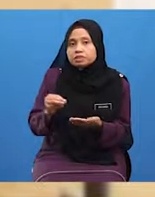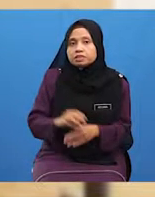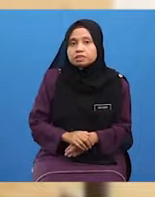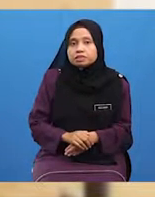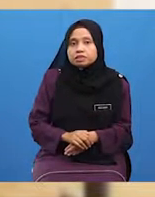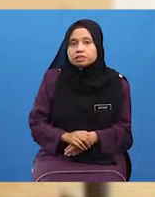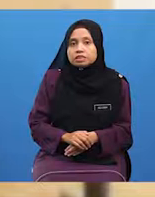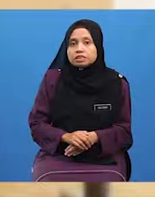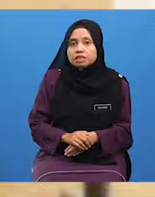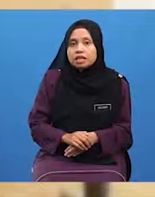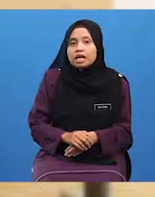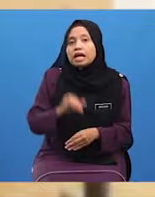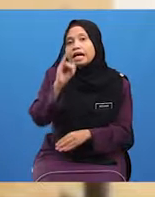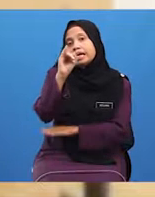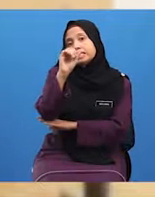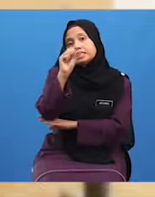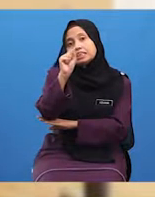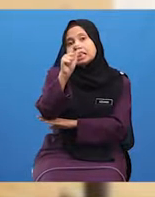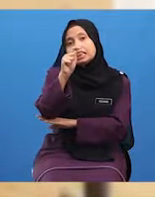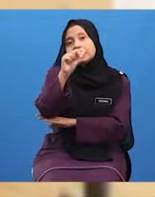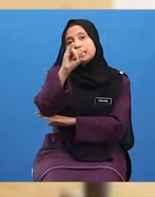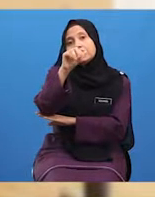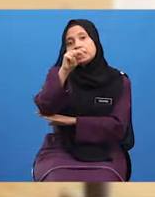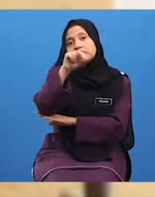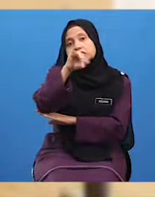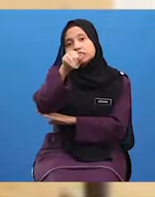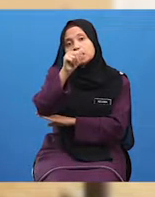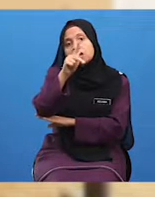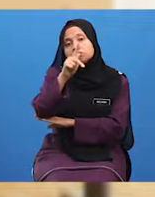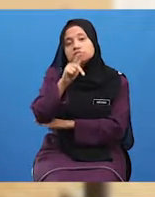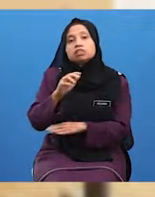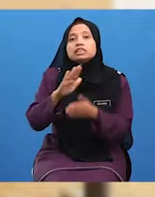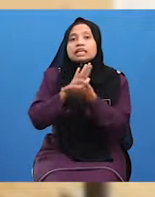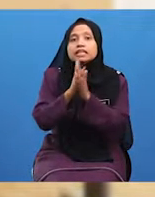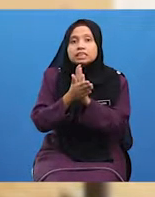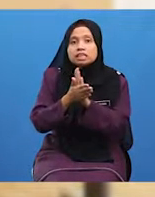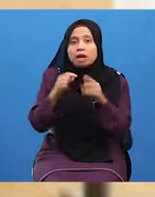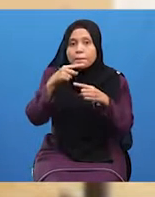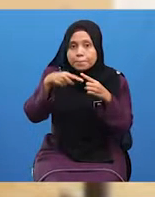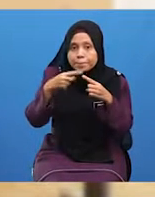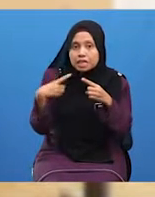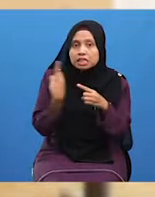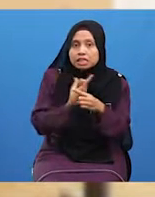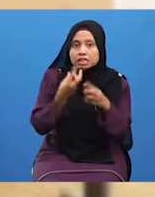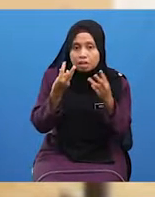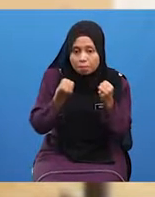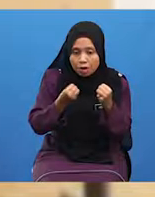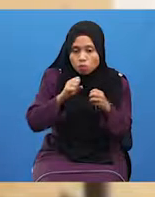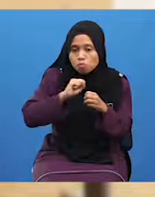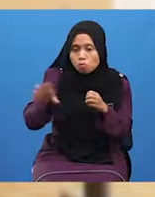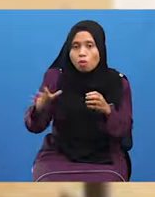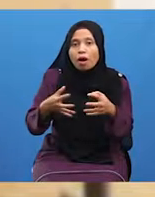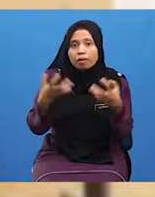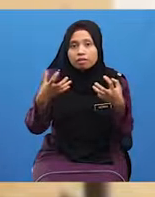Istinjak Akan Akan Berlaku Sekiranya Kita Hendak Membuang Air